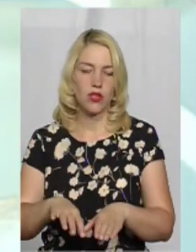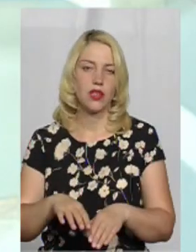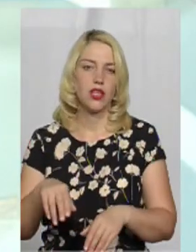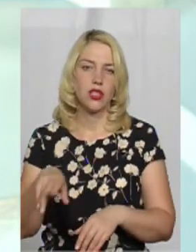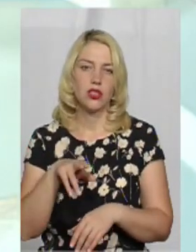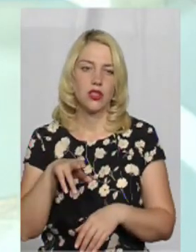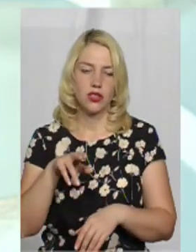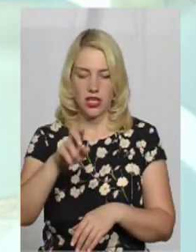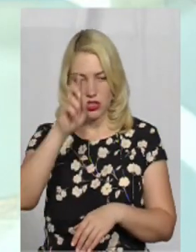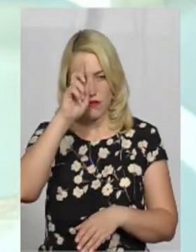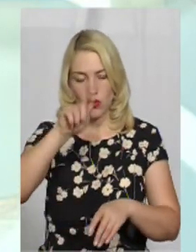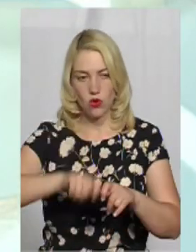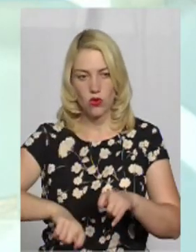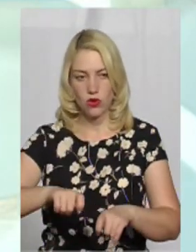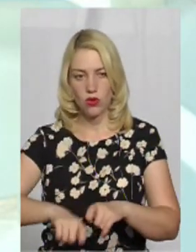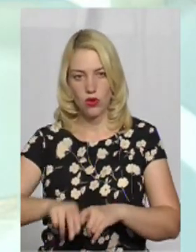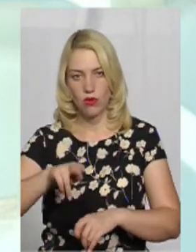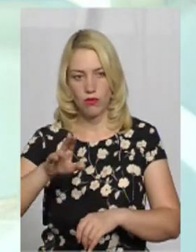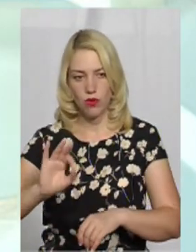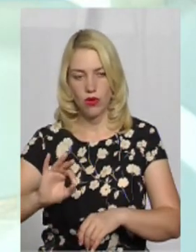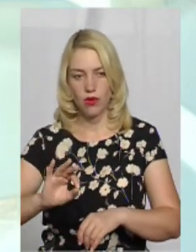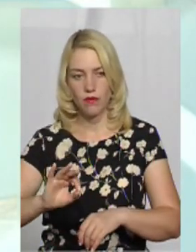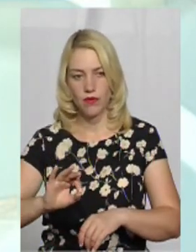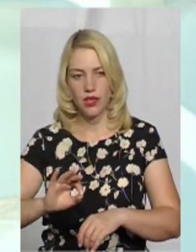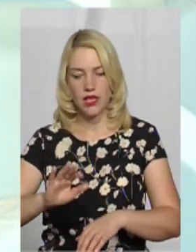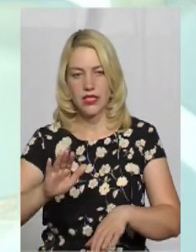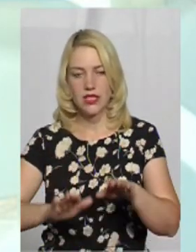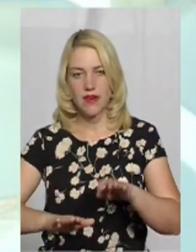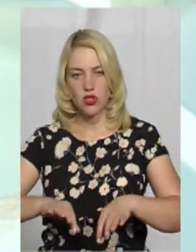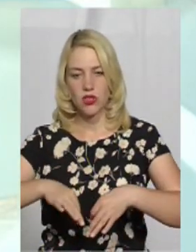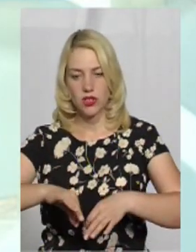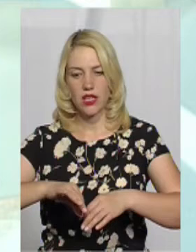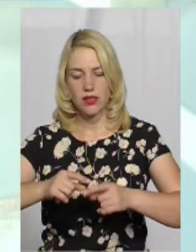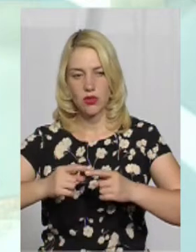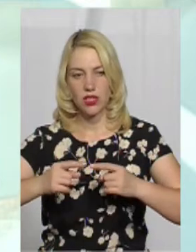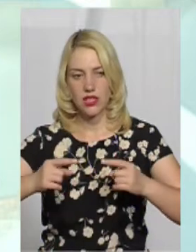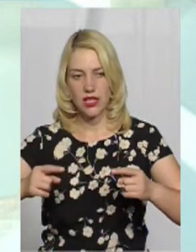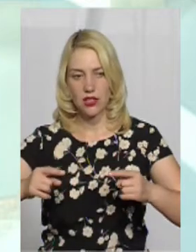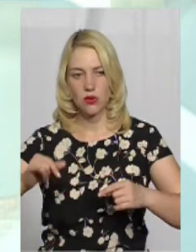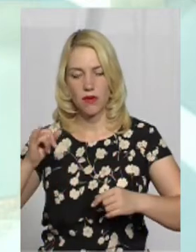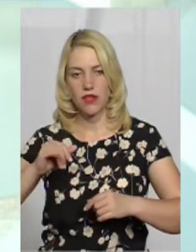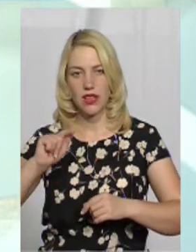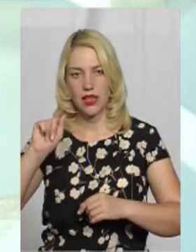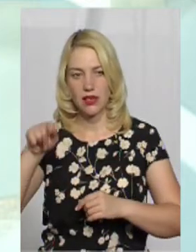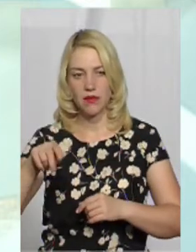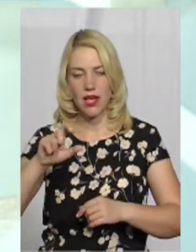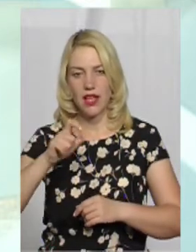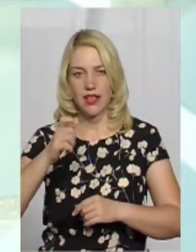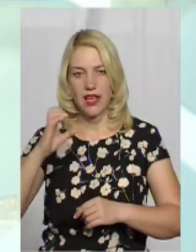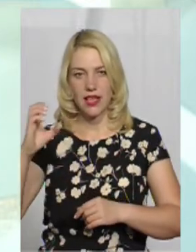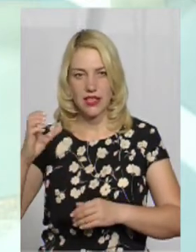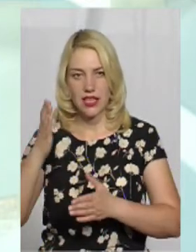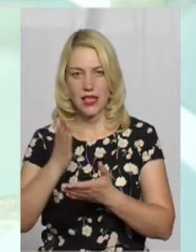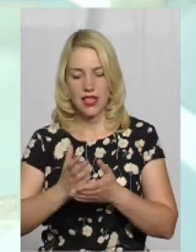державного контролю по зважуванню транспортних засобів. І там, в Європейському